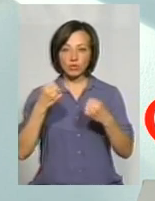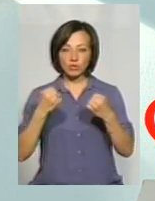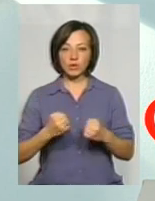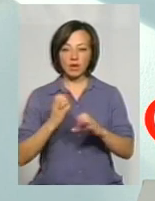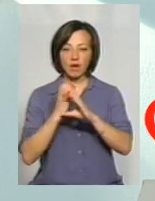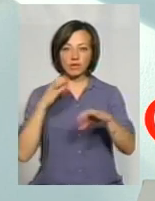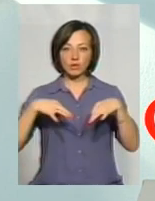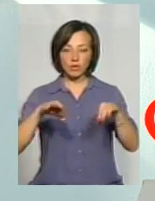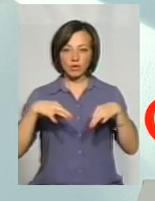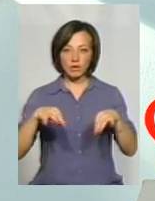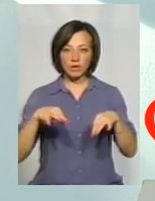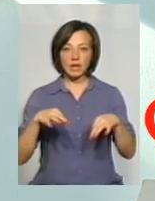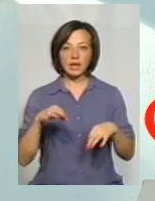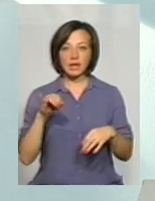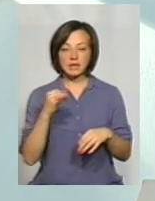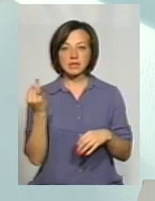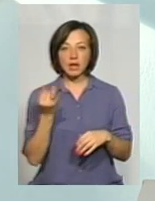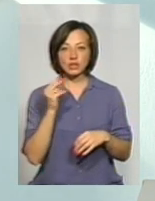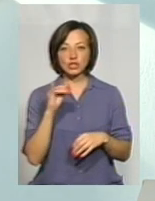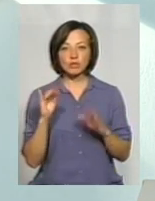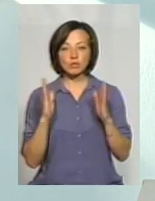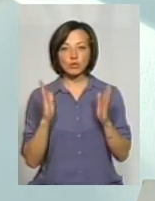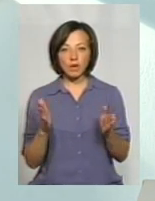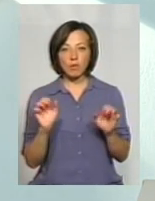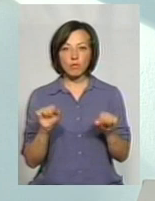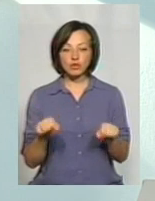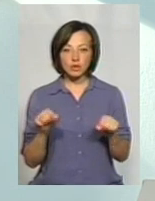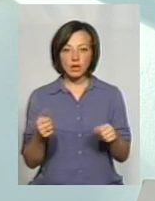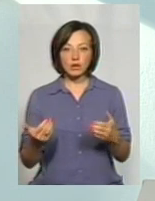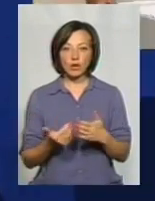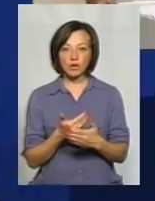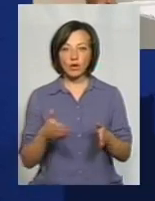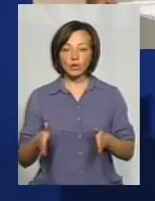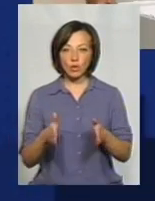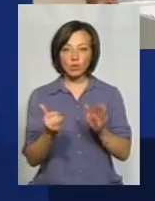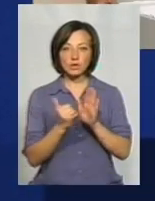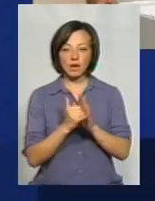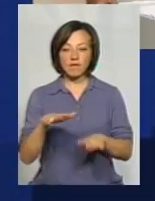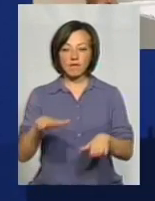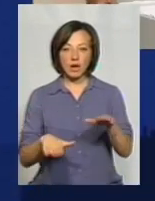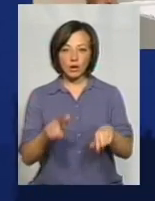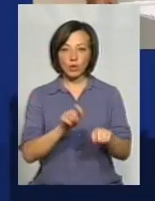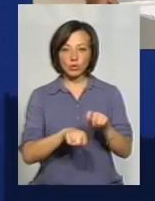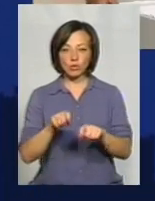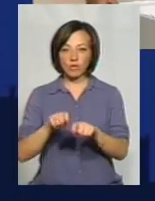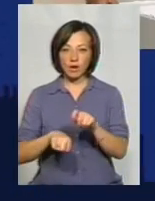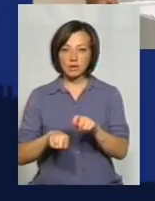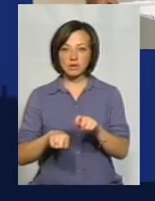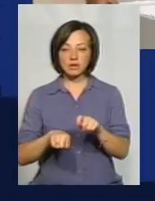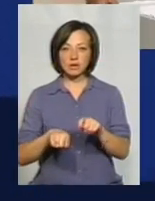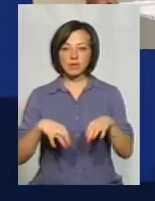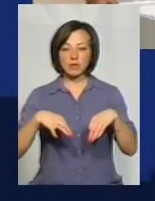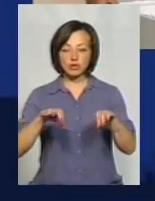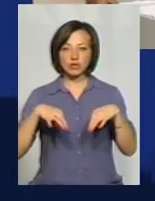вантажі. І цікаво, чи буде можливість на нових дорогах поставити ваги, аби контролювати, аби